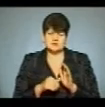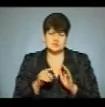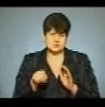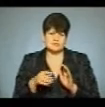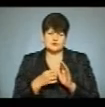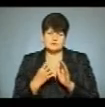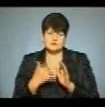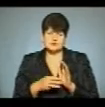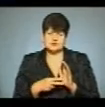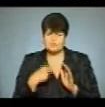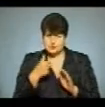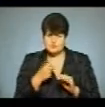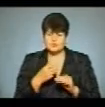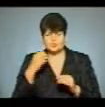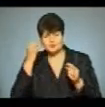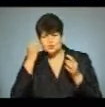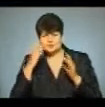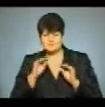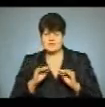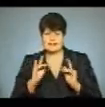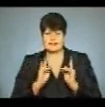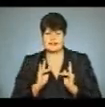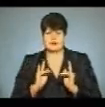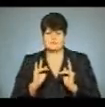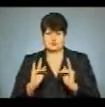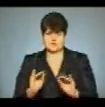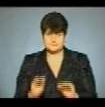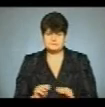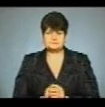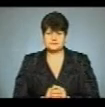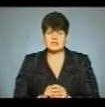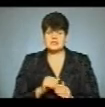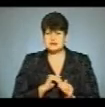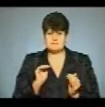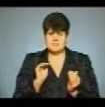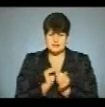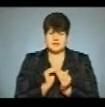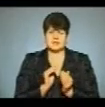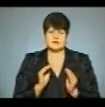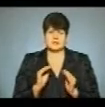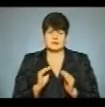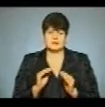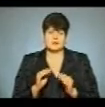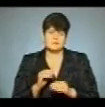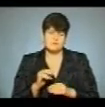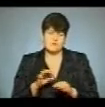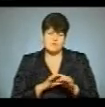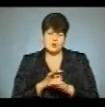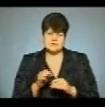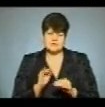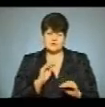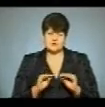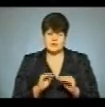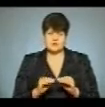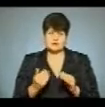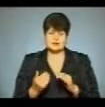окультурити, поставити, звичайно, що такі лавочки. Серед малих найбільше голосів набрав проєкт встановлення та облаштування ігрового дитячого